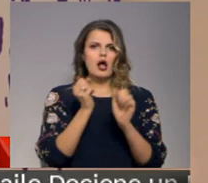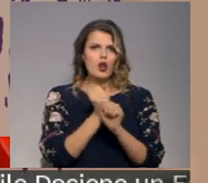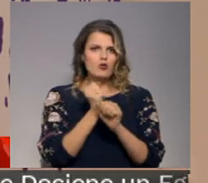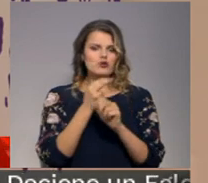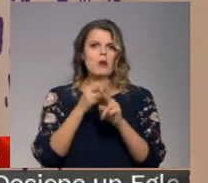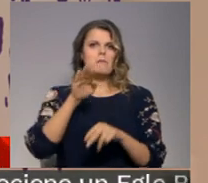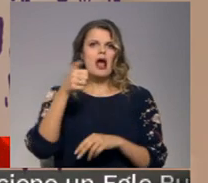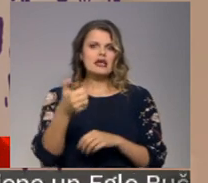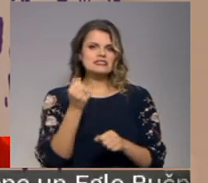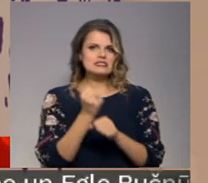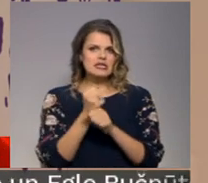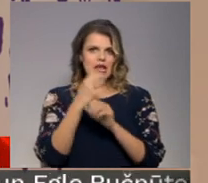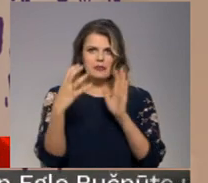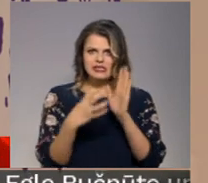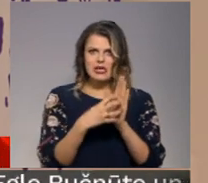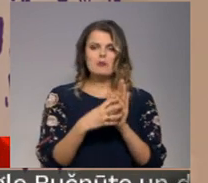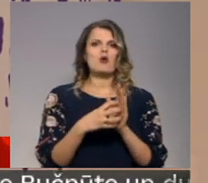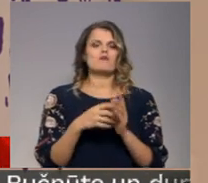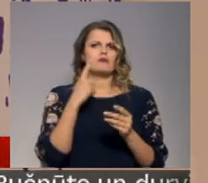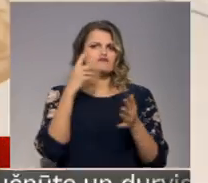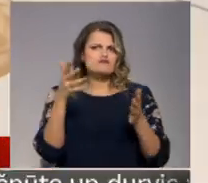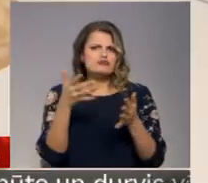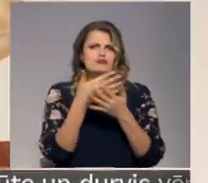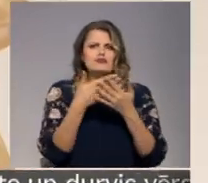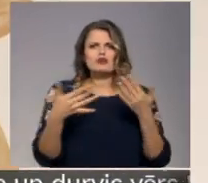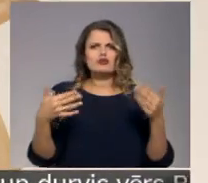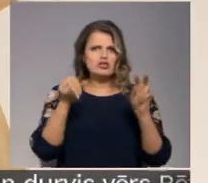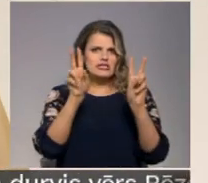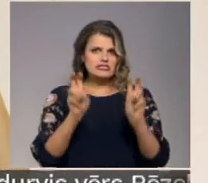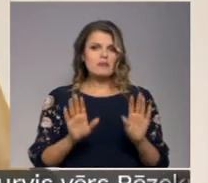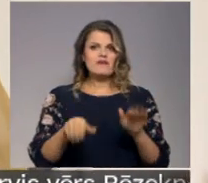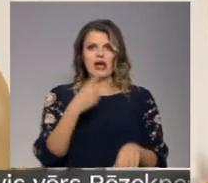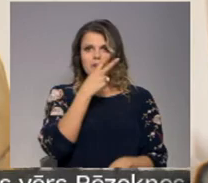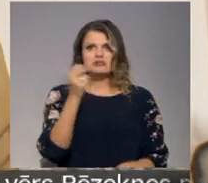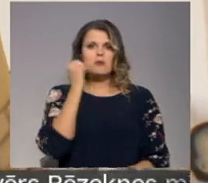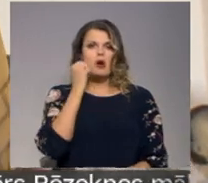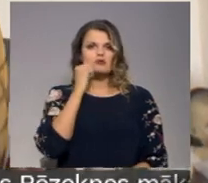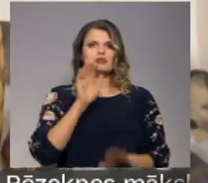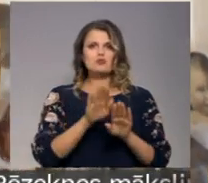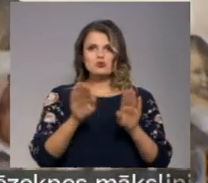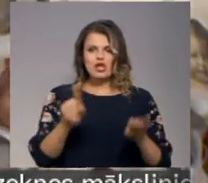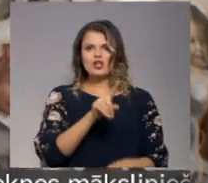tehnikas un materiālu izvēlē. Izstāda Bauskas muzejā būs skatāma līdz 14. aprīlim.